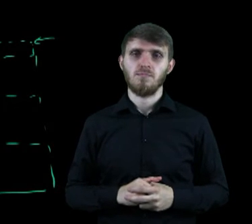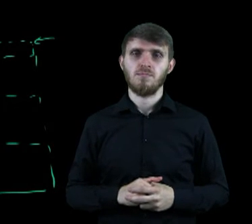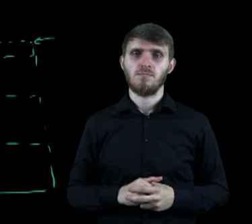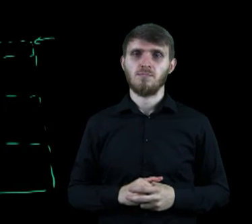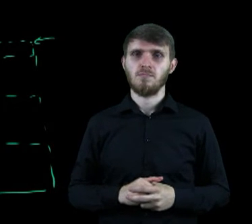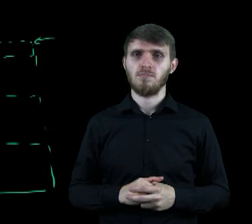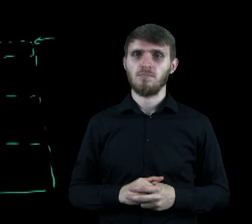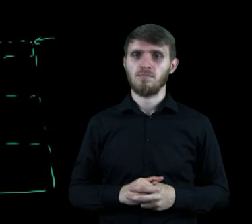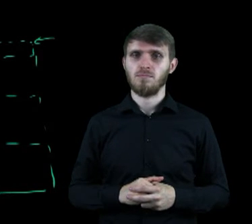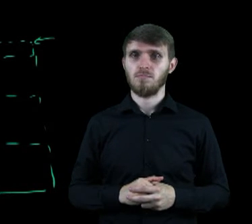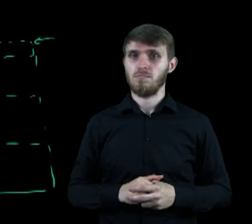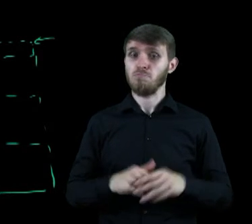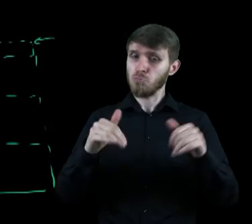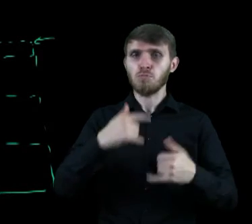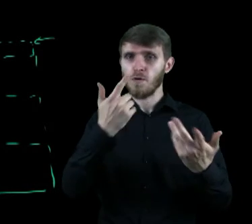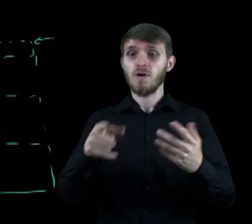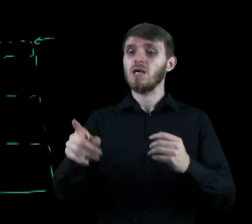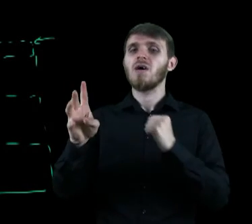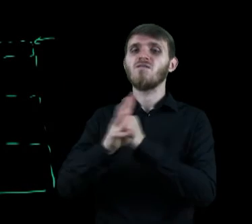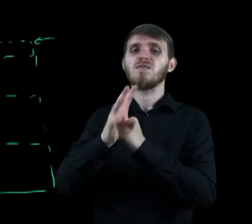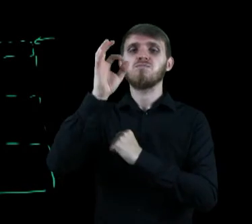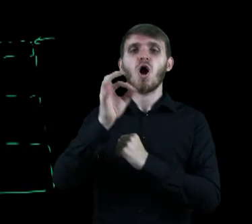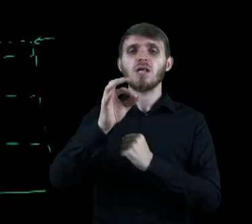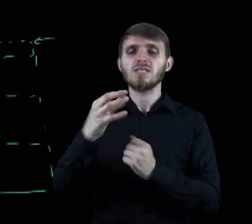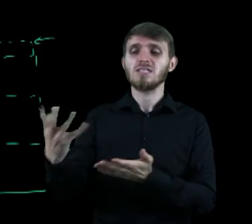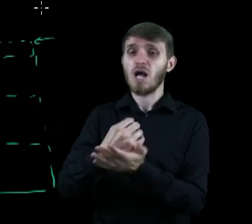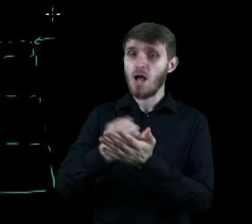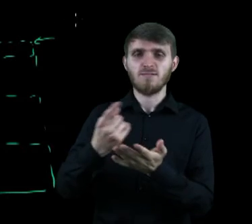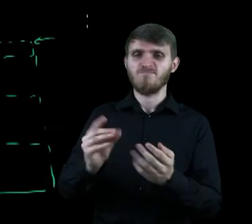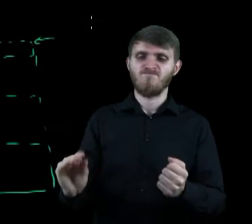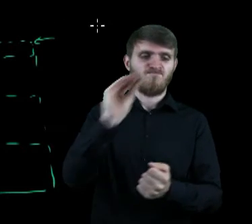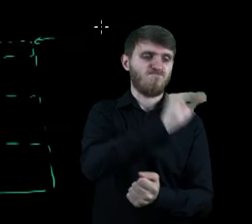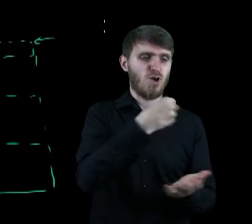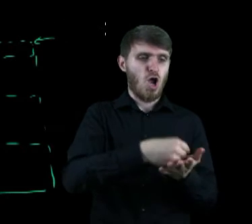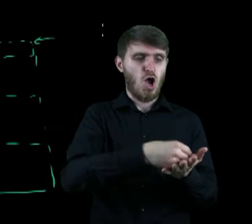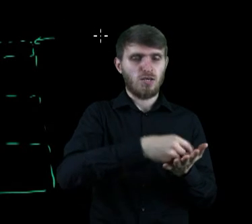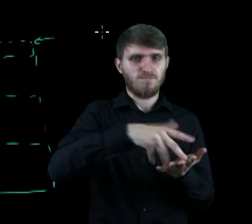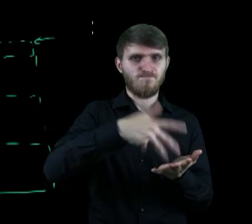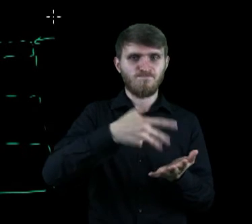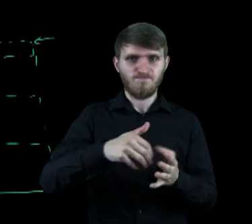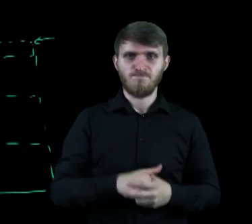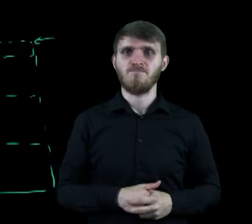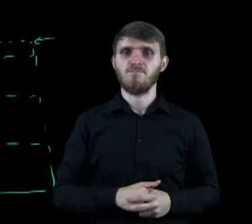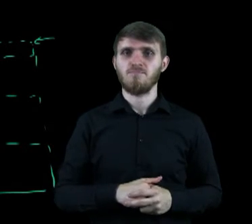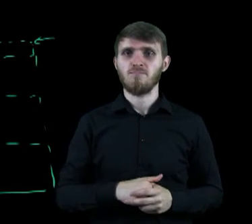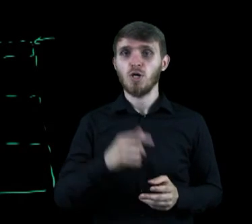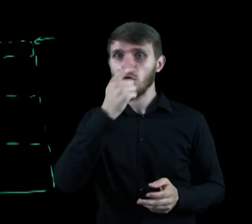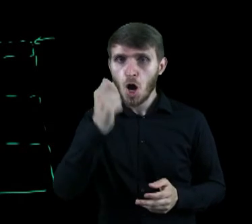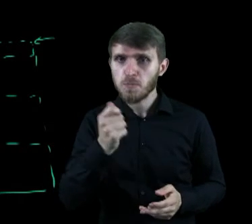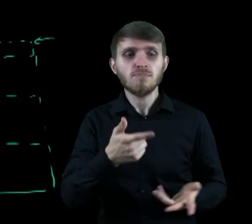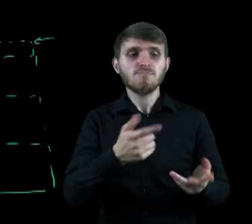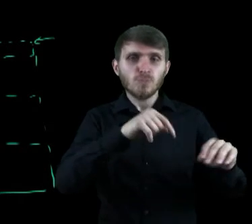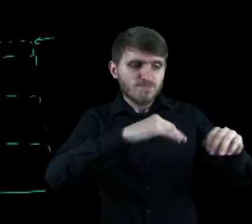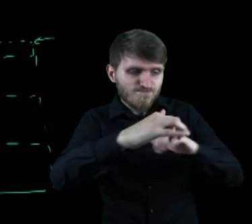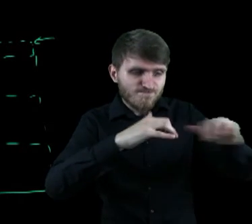Możemy więc uznać, że 90% przychodów ze sprzedaży idzie na pokrycie kosztów. Ropę